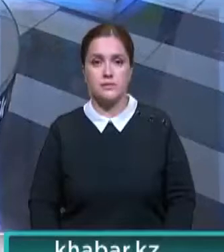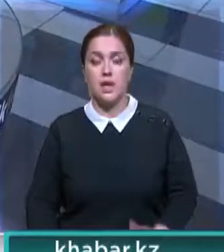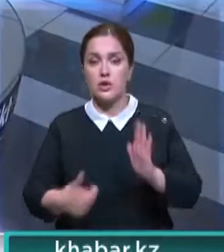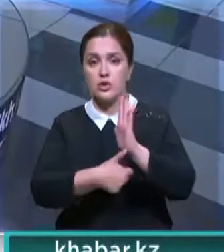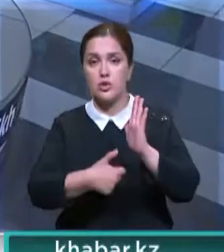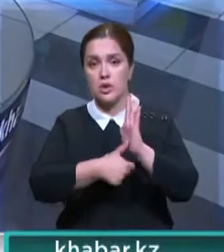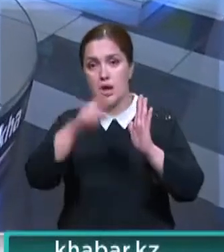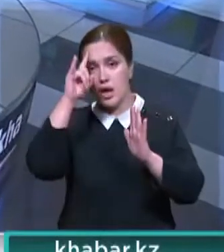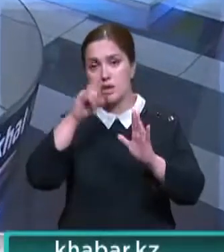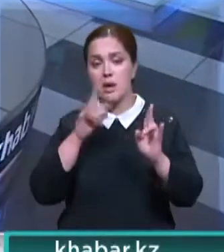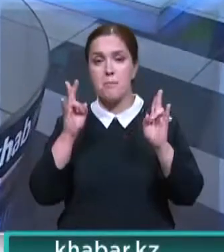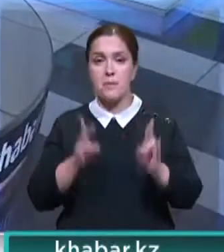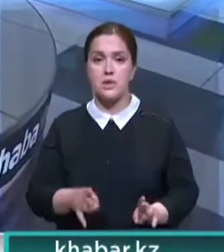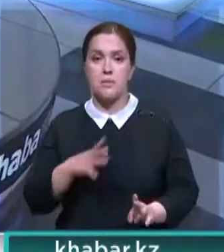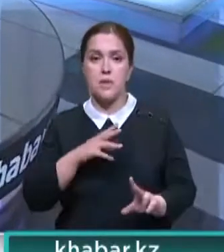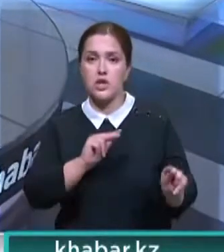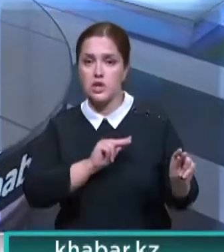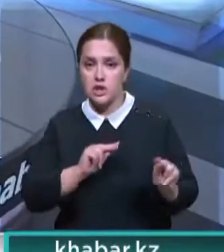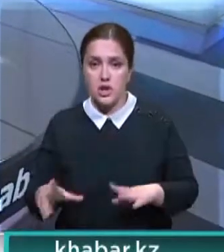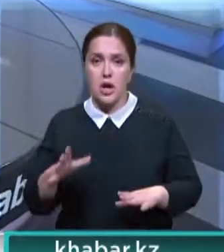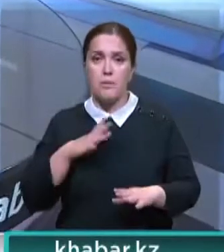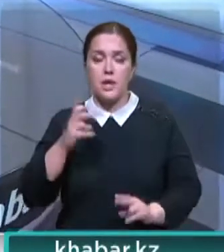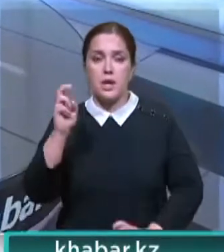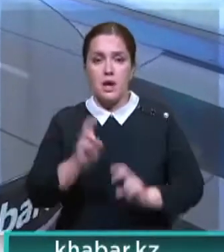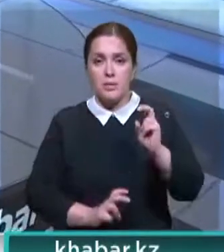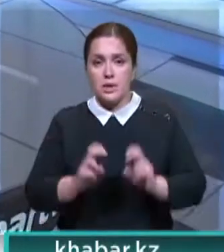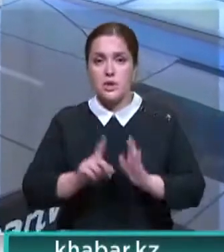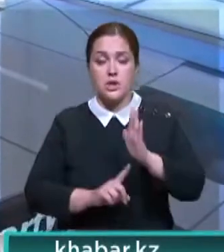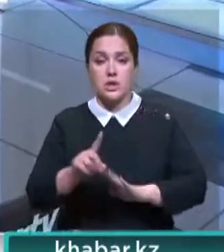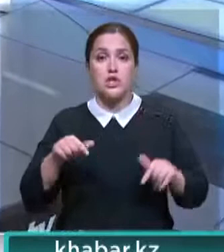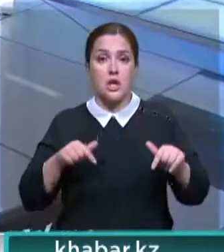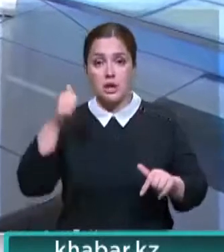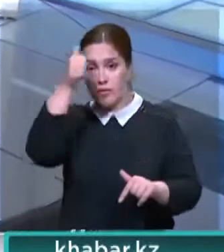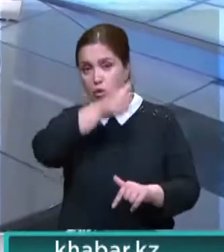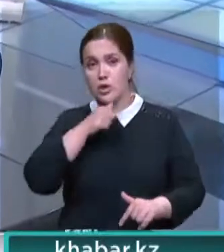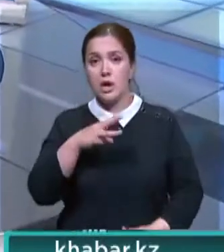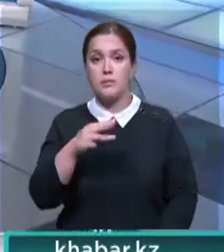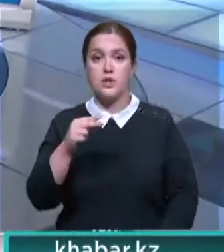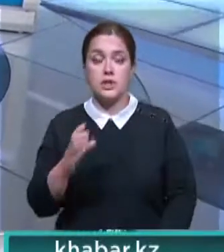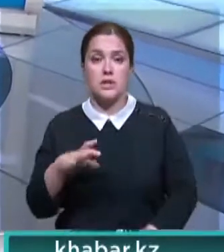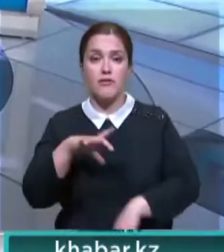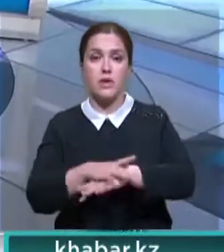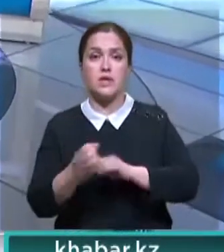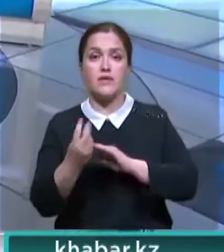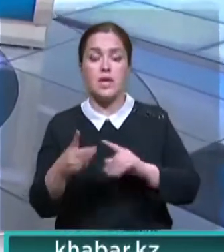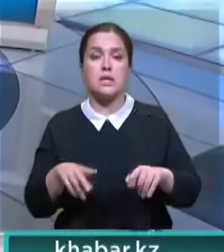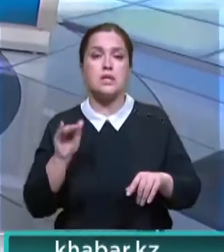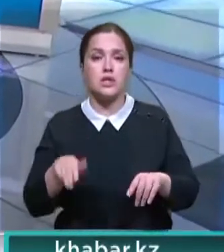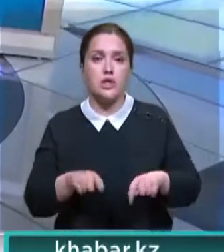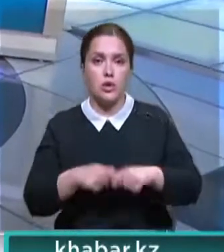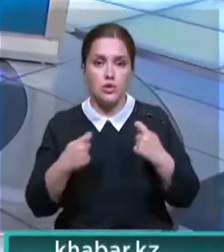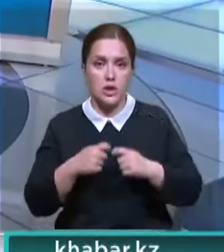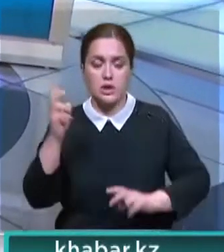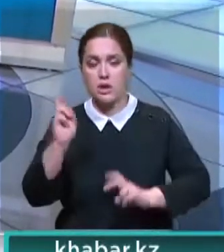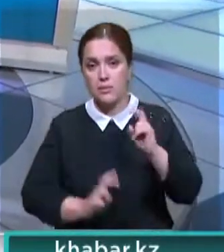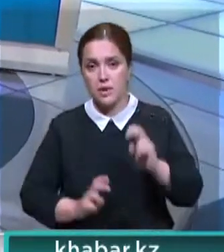Почти 600 казахстанцев пострадали в результате несчастных случаев на производстве с начала этого года, а МЧС выявило больше 12 тысяч